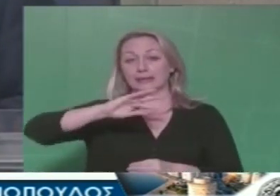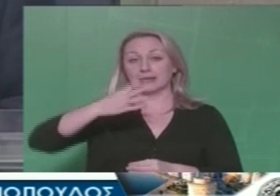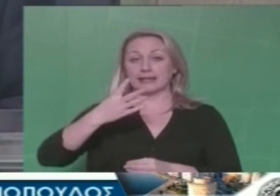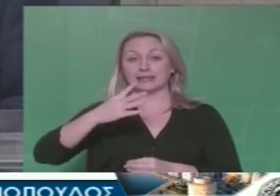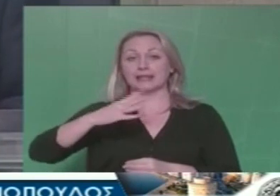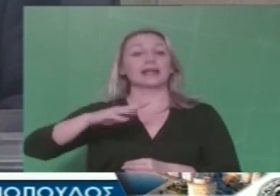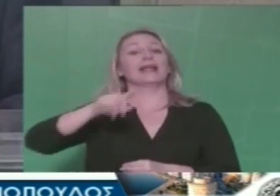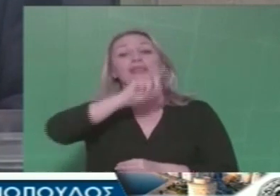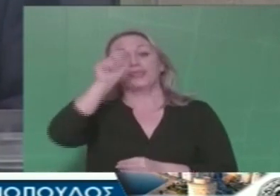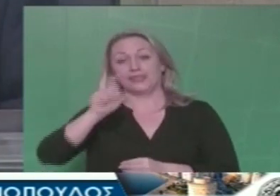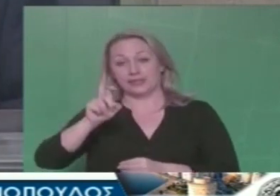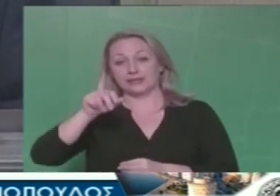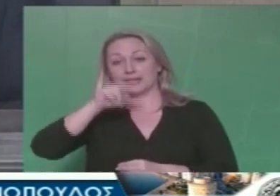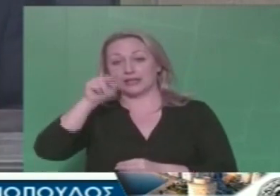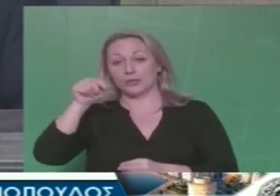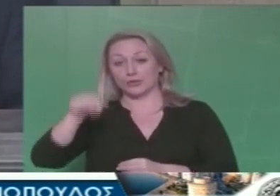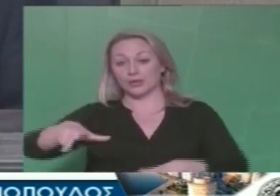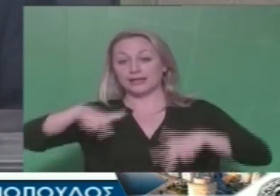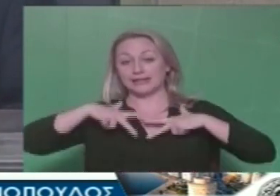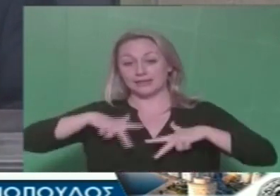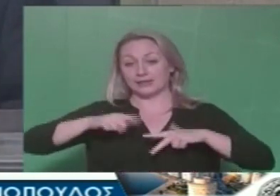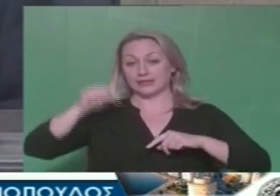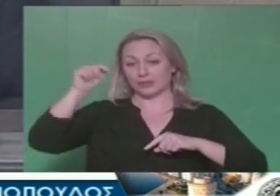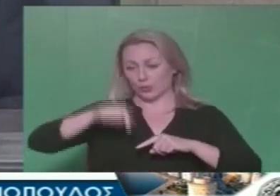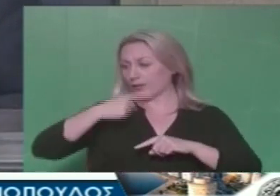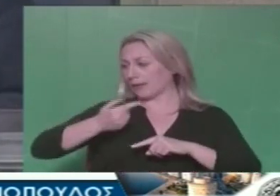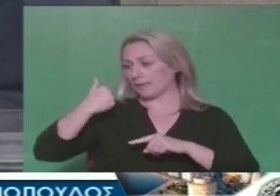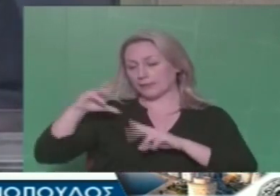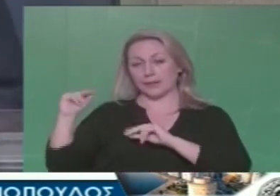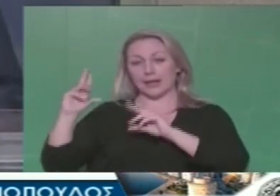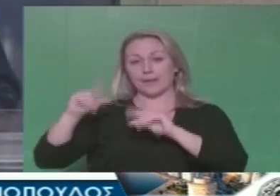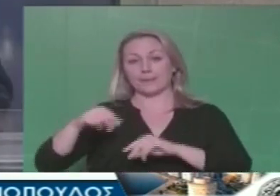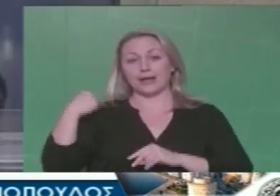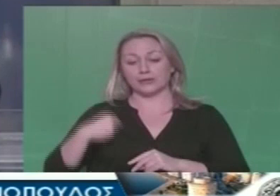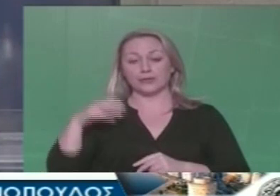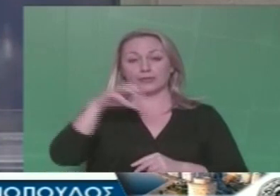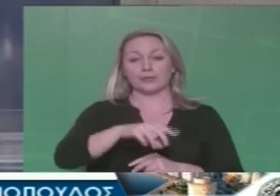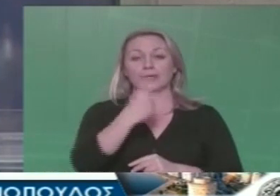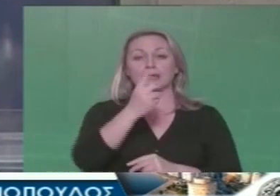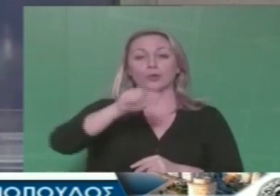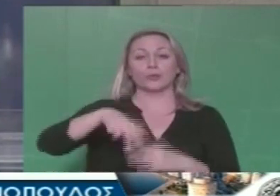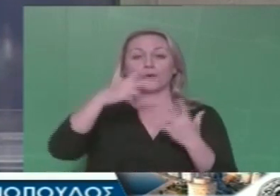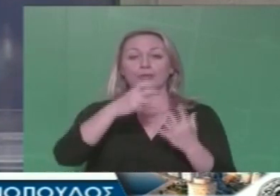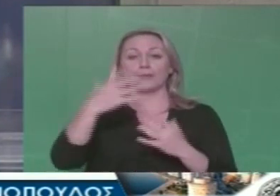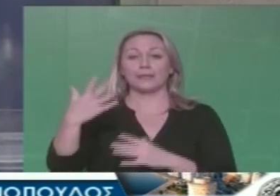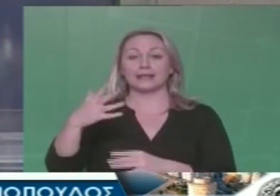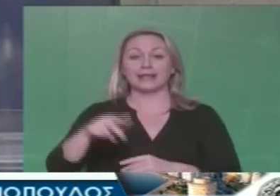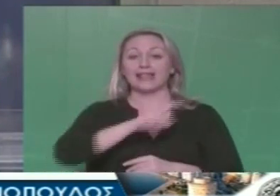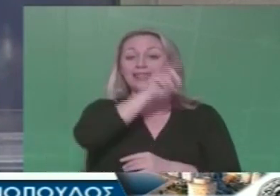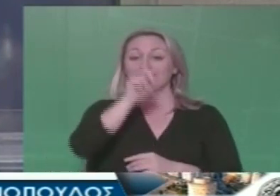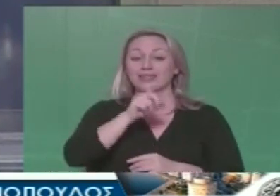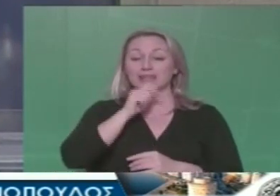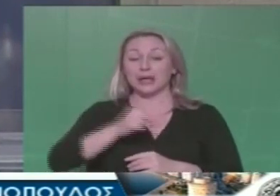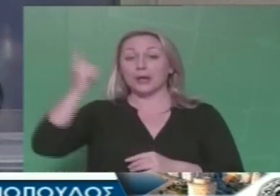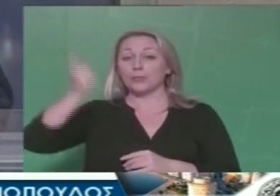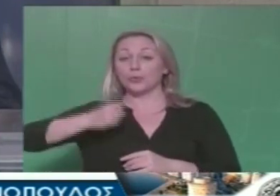δισεκατομμύρια και η κυβέρνηση, όπως και οι προηγούμενοι βέβαια, δίνει στους Δήμους 1,85 δισεκατομμύρια. Ποσοστό από τον